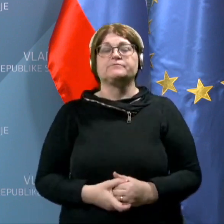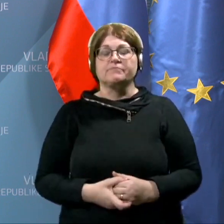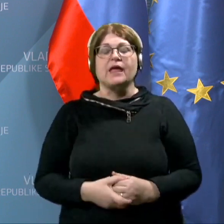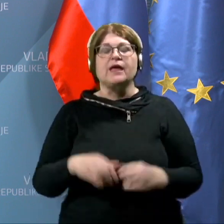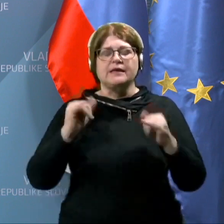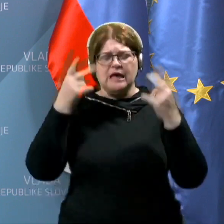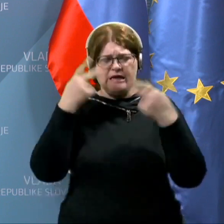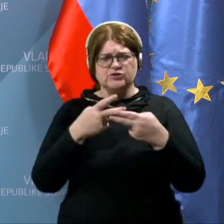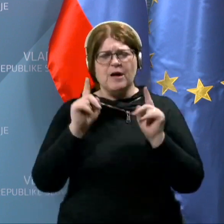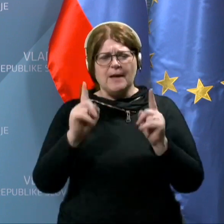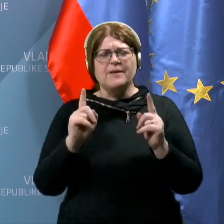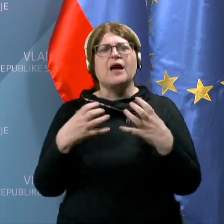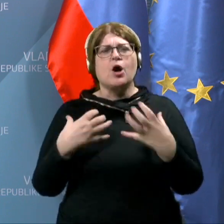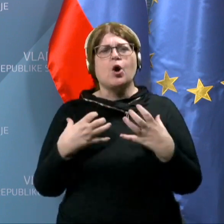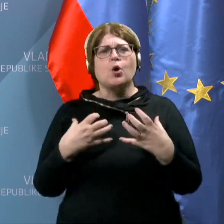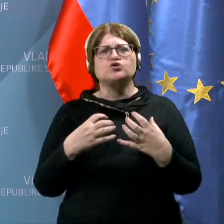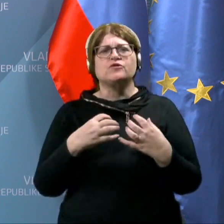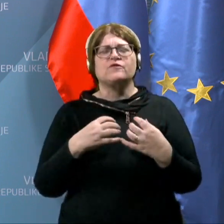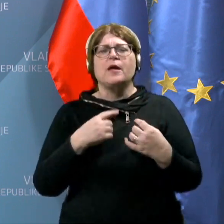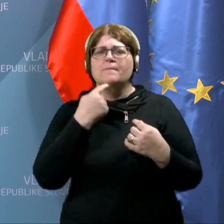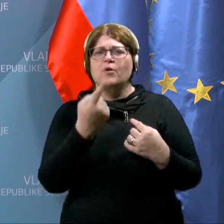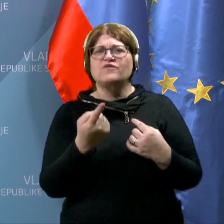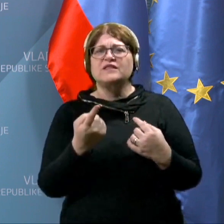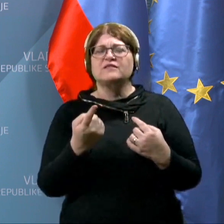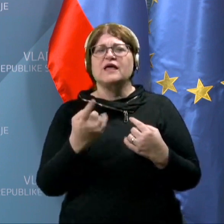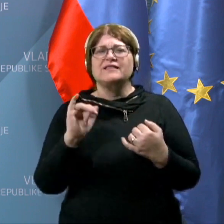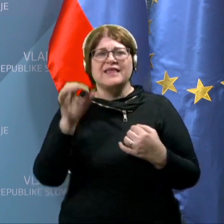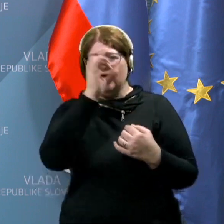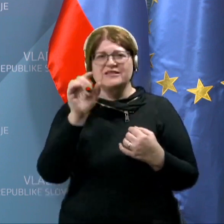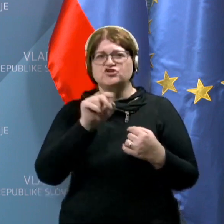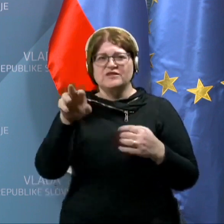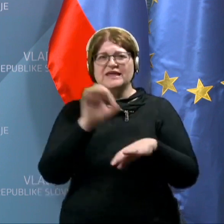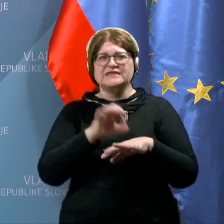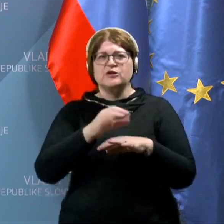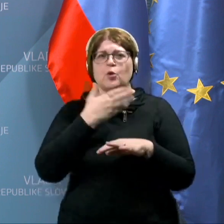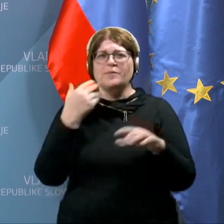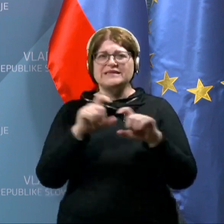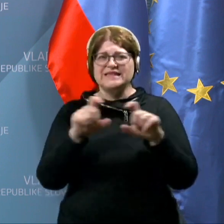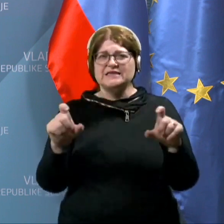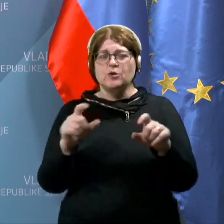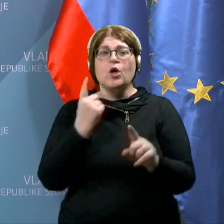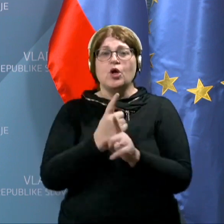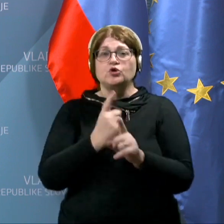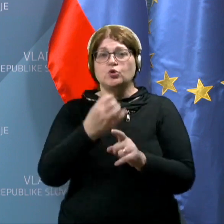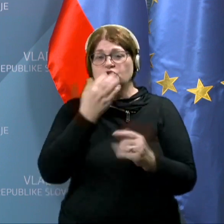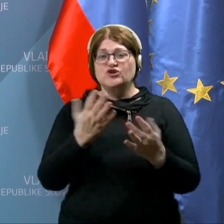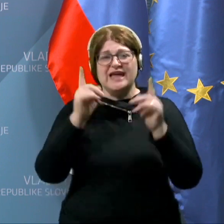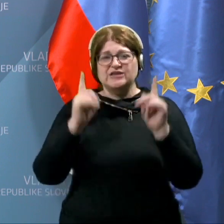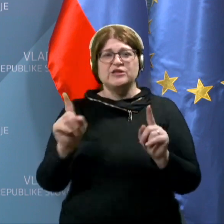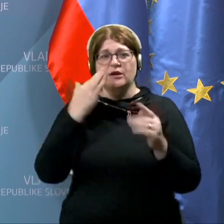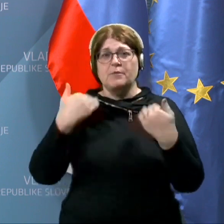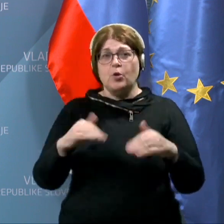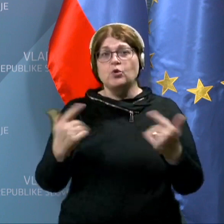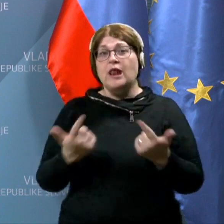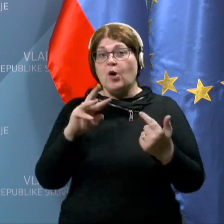Ja, razumem, ampak hočemo vam povedati to, da torej pač nišče ne gre k zrovniku brez razloga. In da tudi, če pač neko stanje ni bilo nujno,